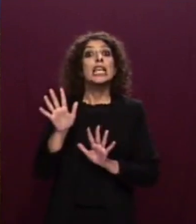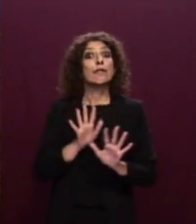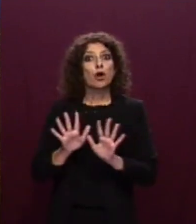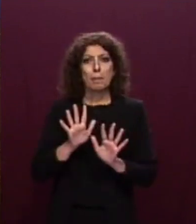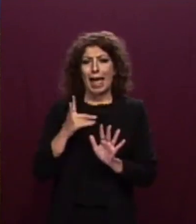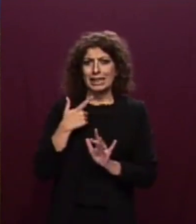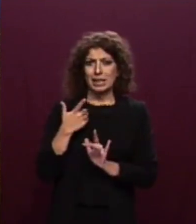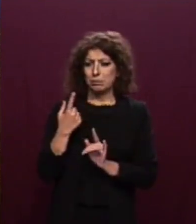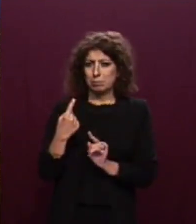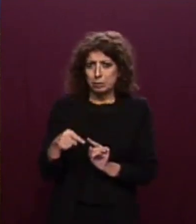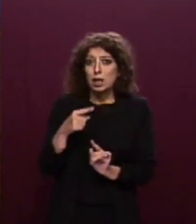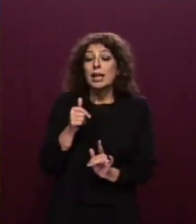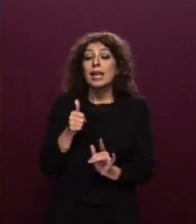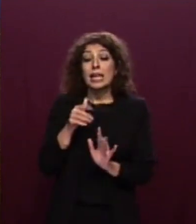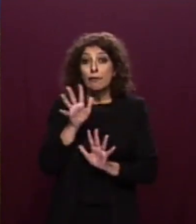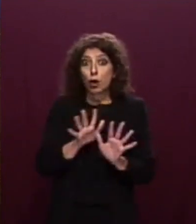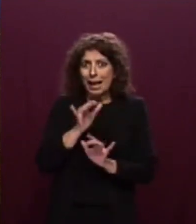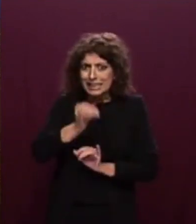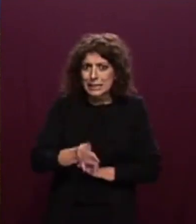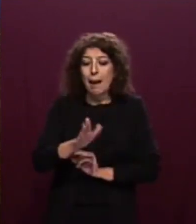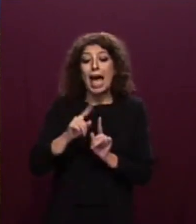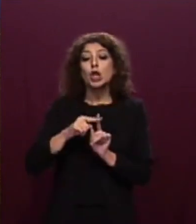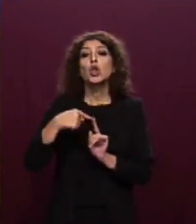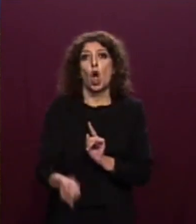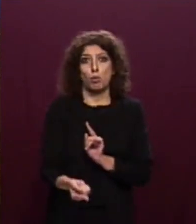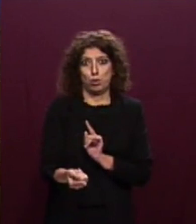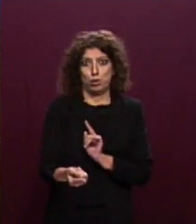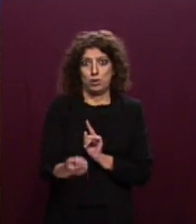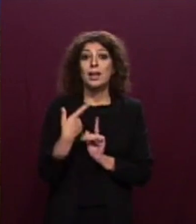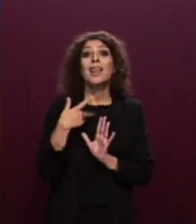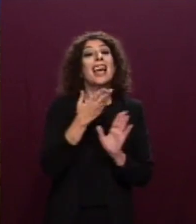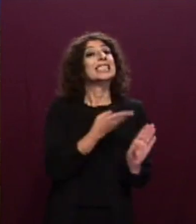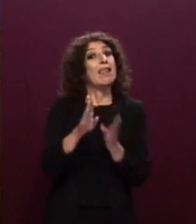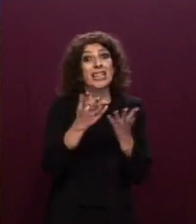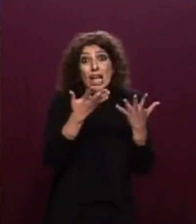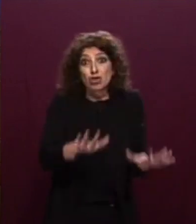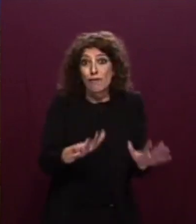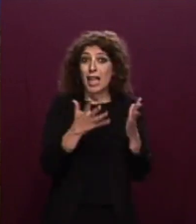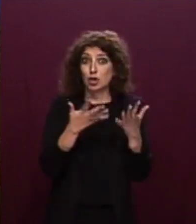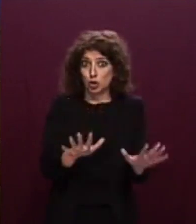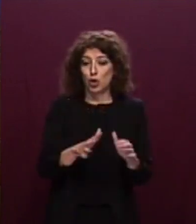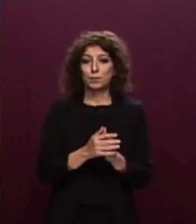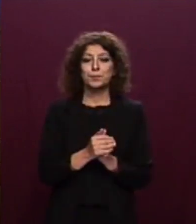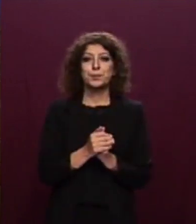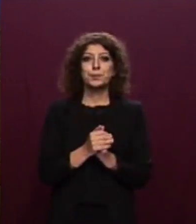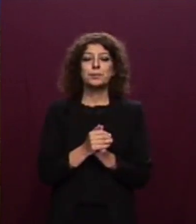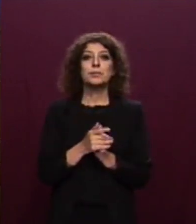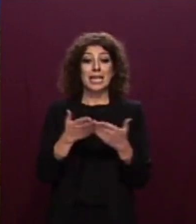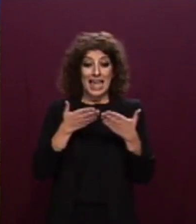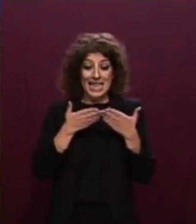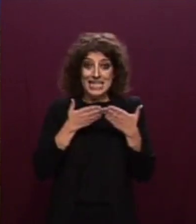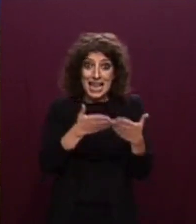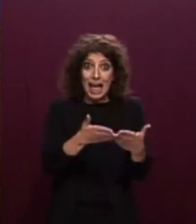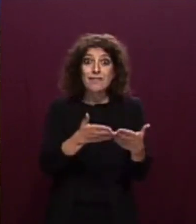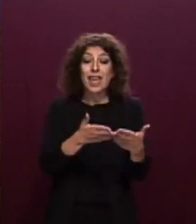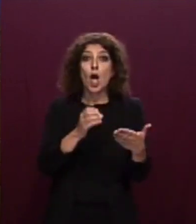'Italia, solo ad operazioni avvenute. La nota altresì rilevato che la condotta della nave non era in linea con